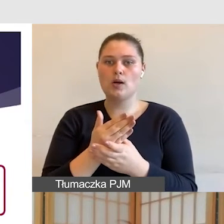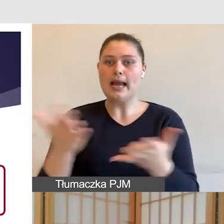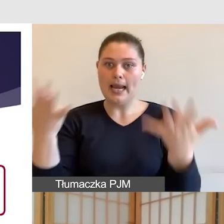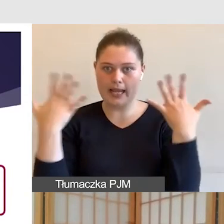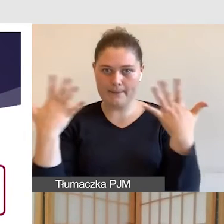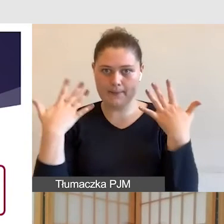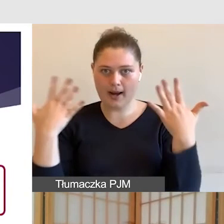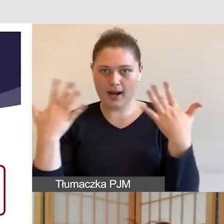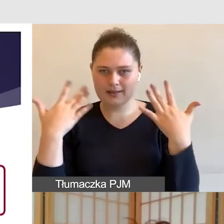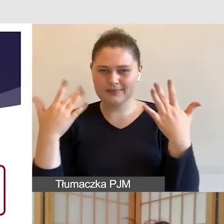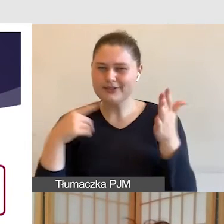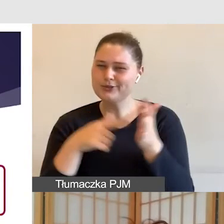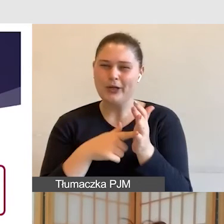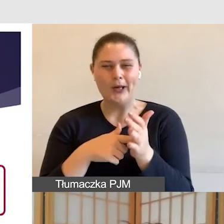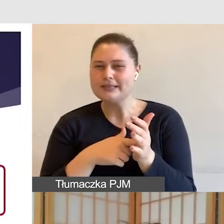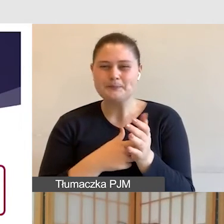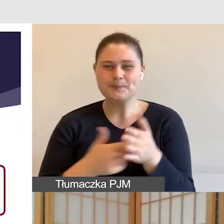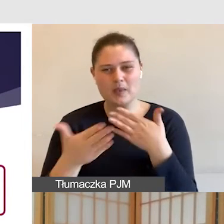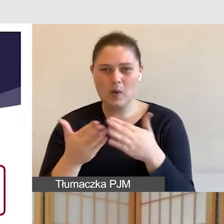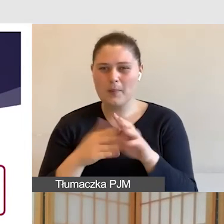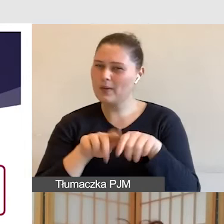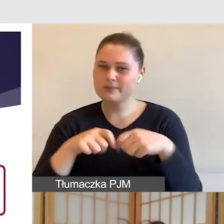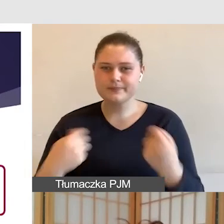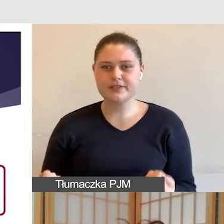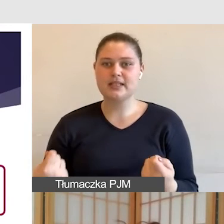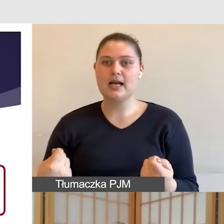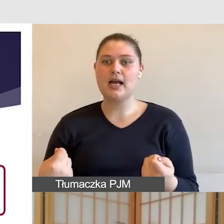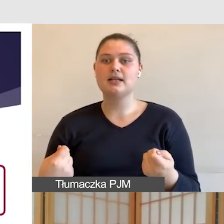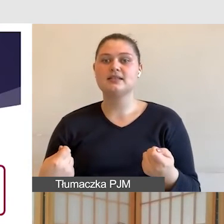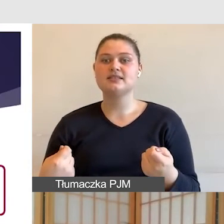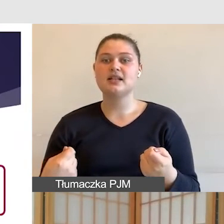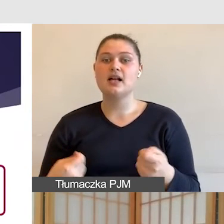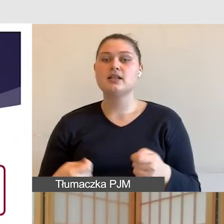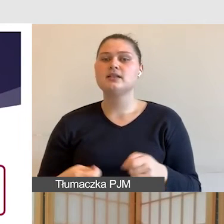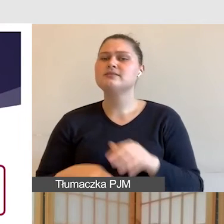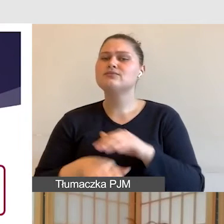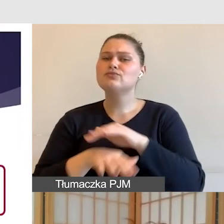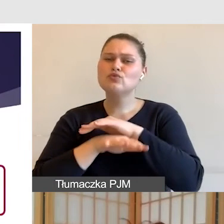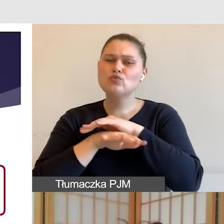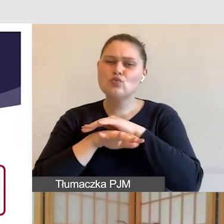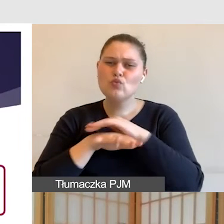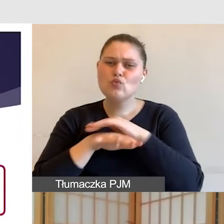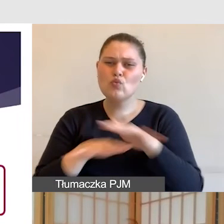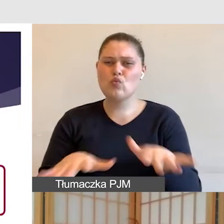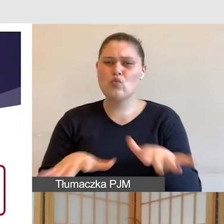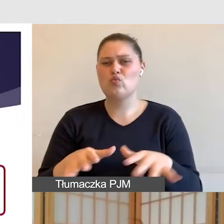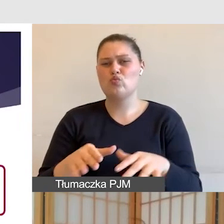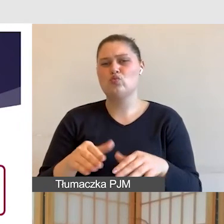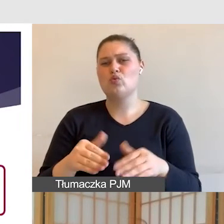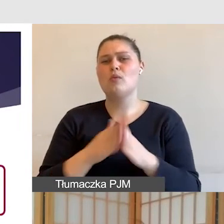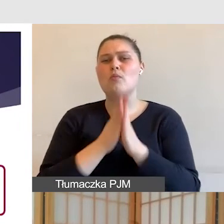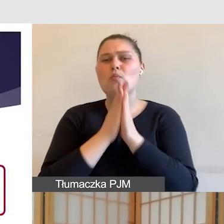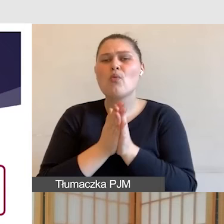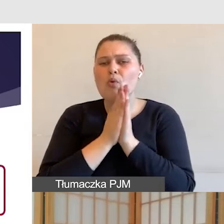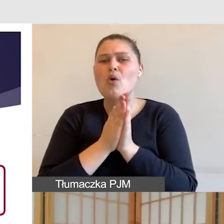rozwiązanie. Niejednokrotnie uczestnicy proszą o otwieranie okien, żeby wywietrzyć salę w trakcie przerw. Z drugiej strony